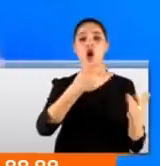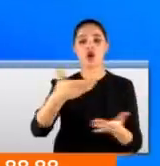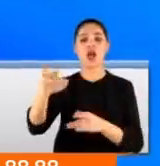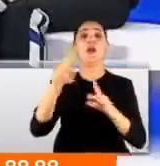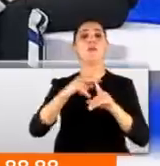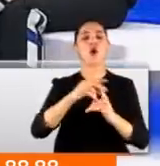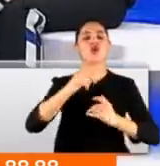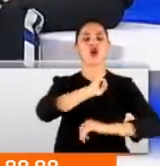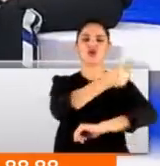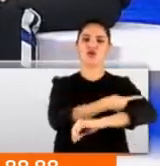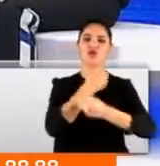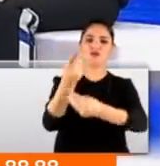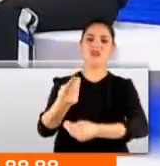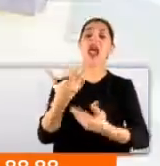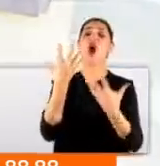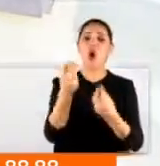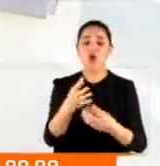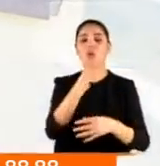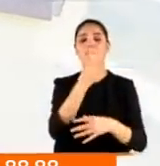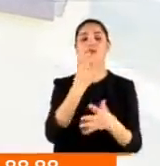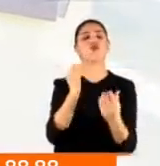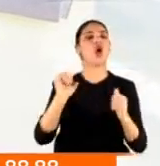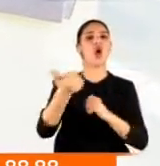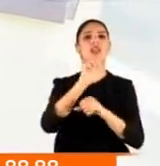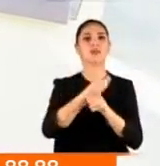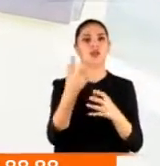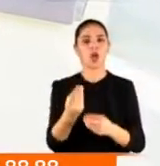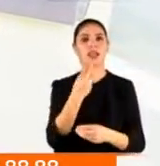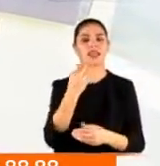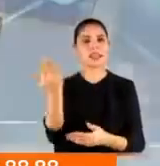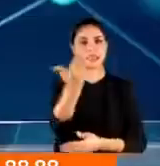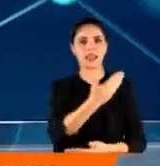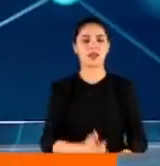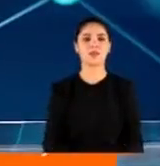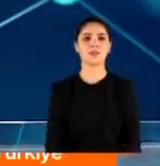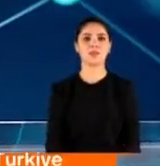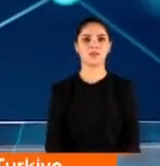hissetmek, polisin varlığını hissetmek çok önemli. Şiddete uğrayan hanımlar...